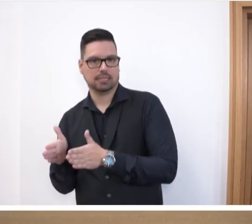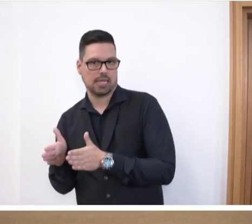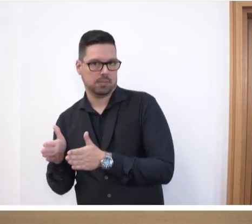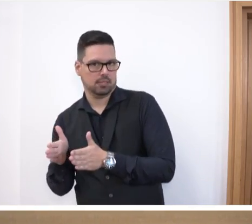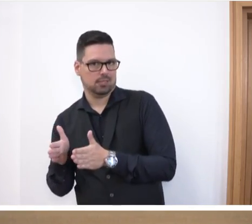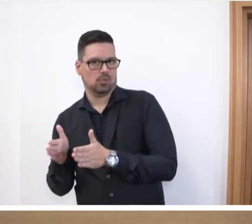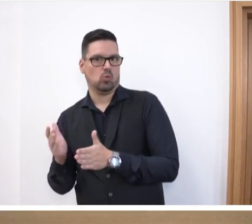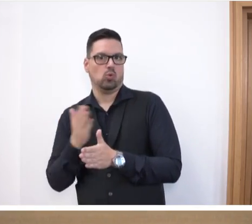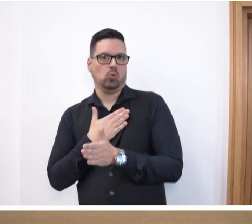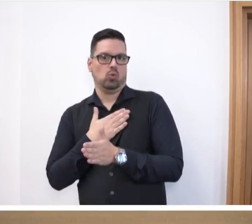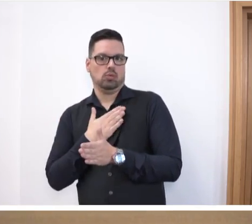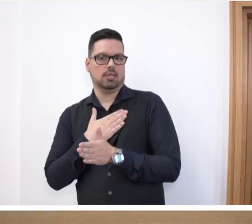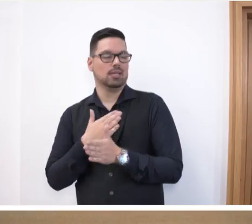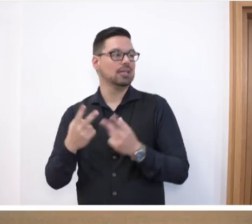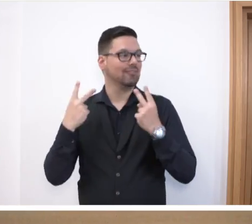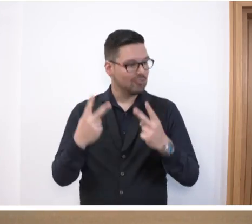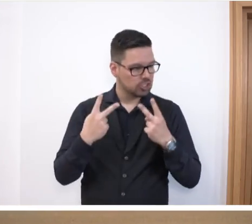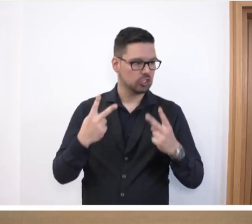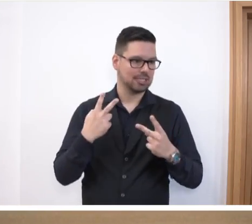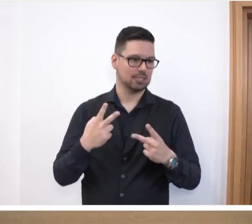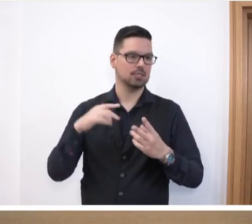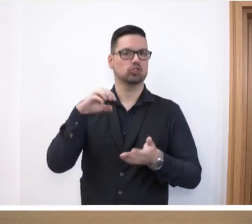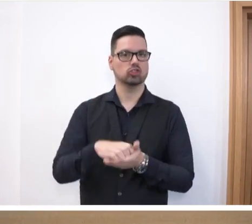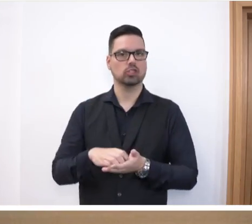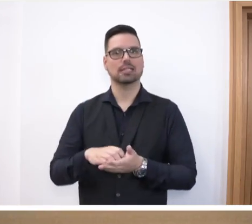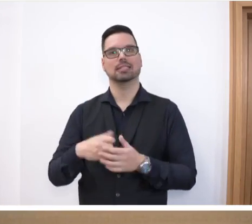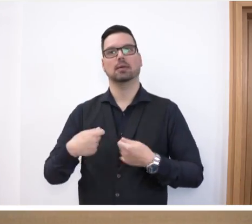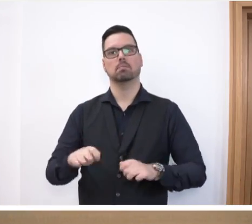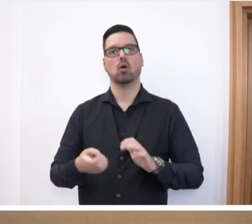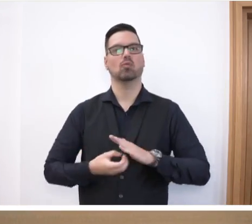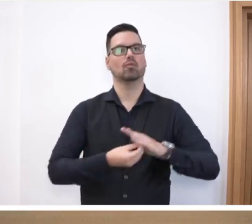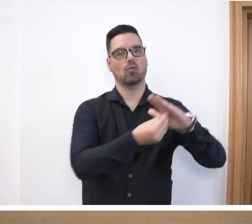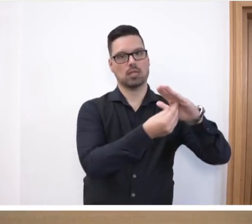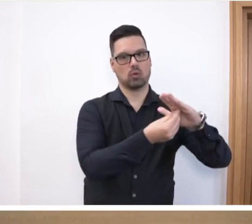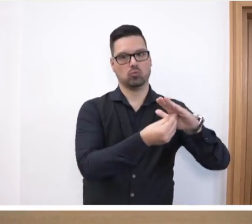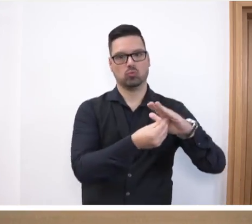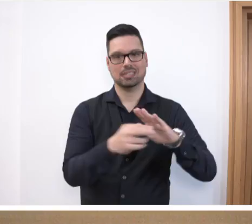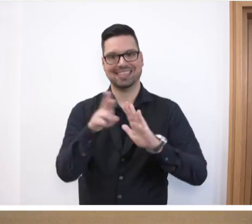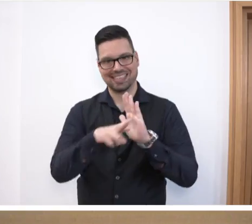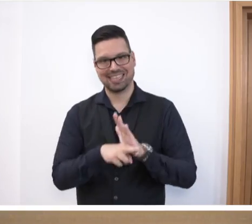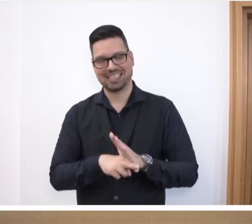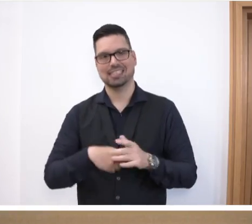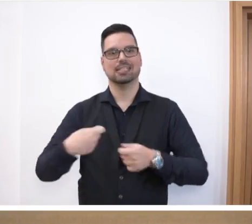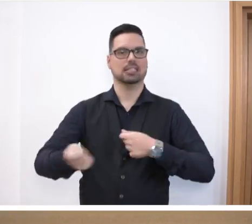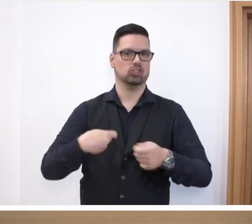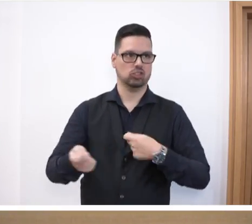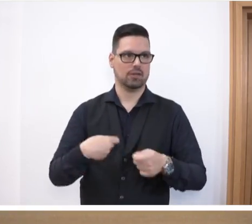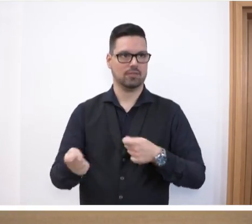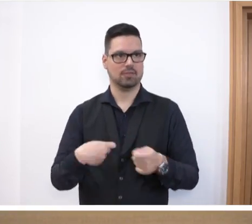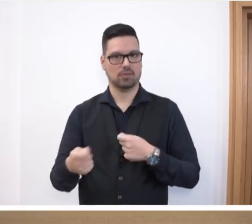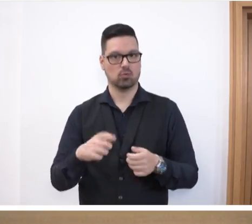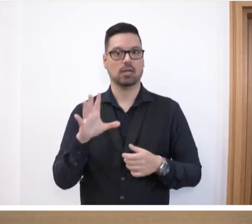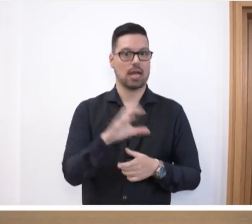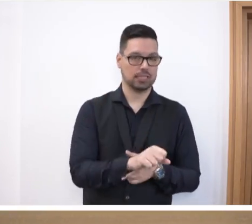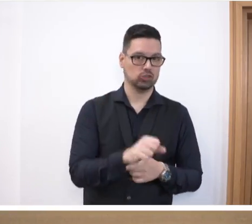wirklich wichtigen Städtebauförderung, die aber in der Regel die Geschäfte, die erreicht, die